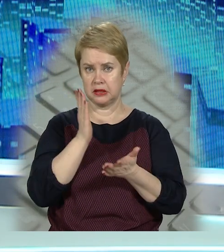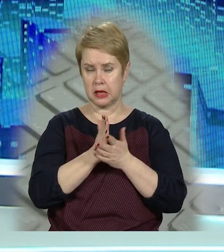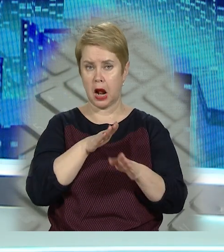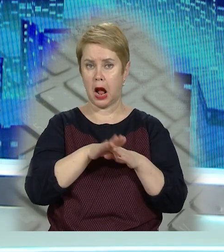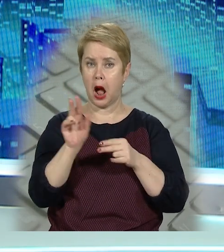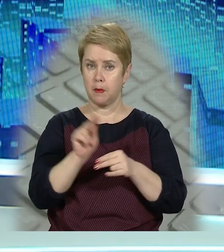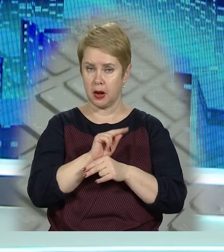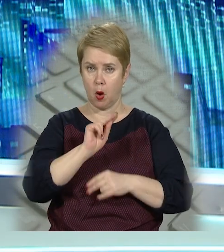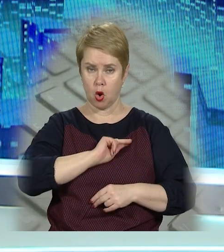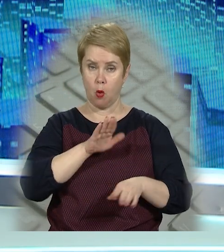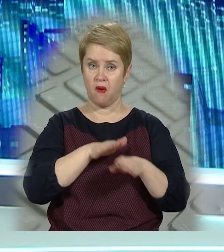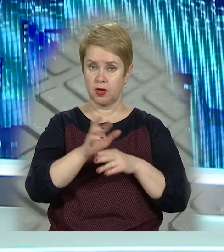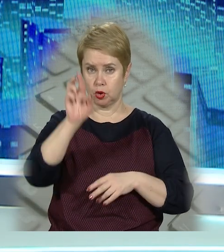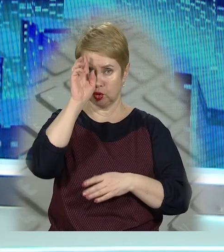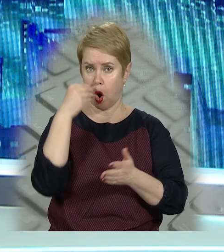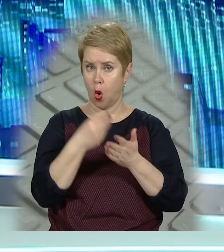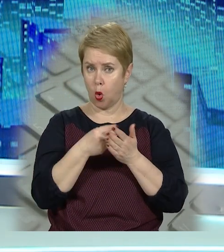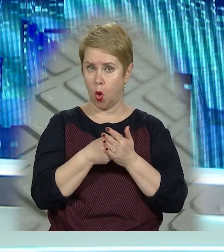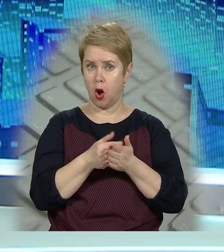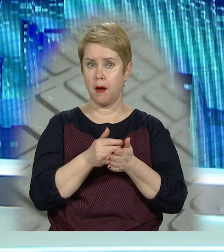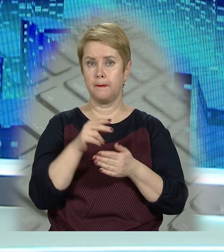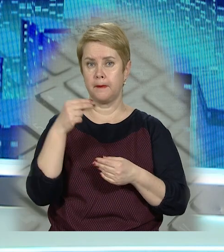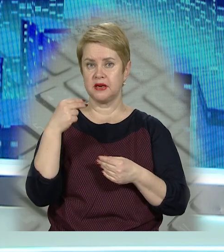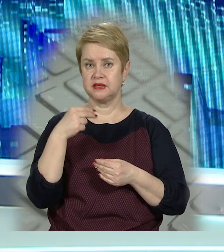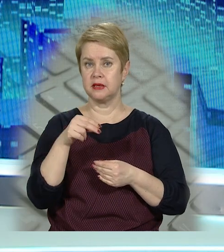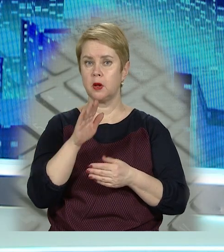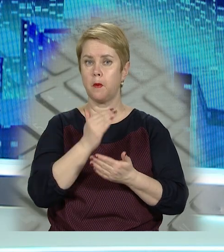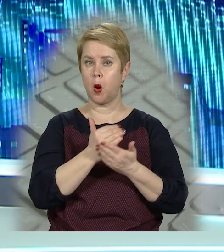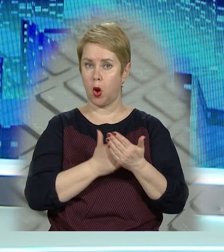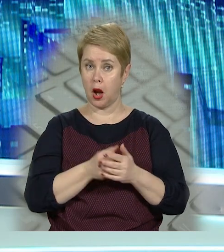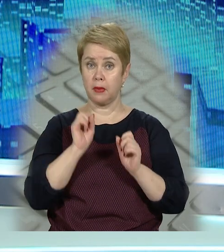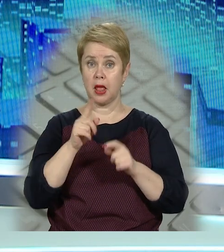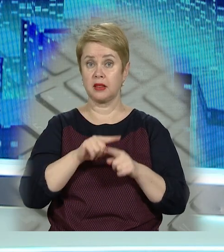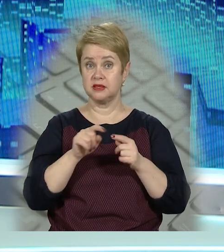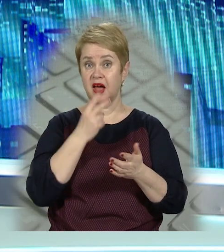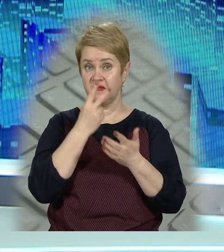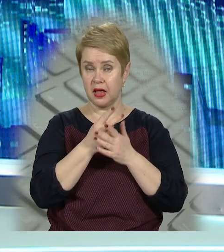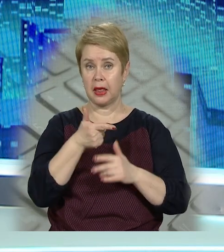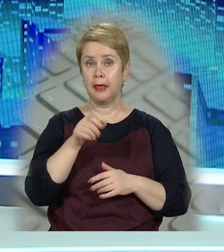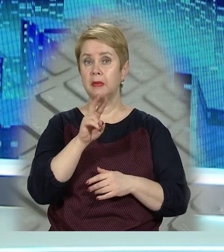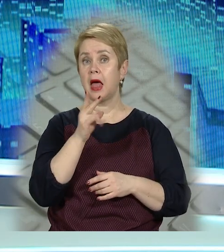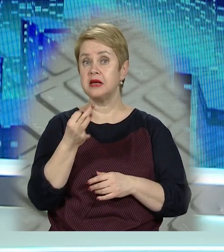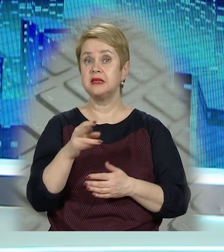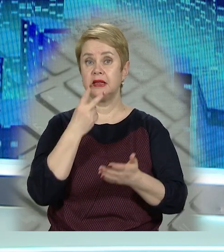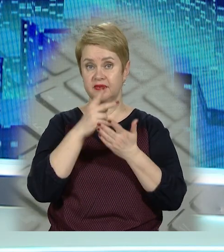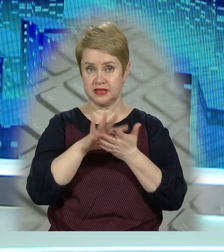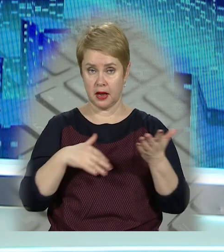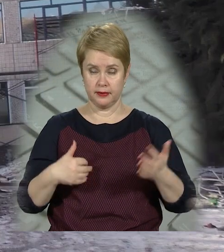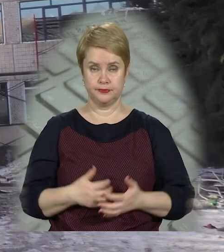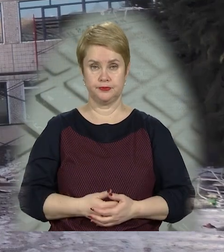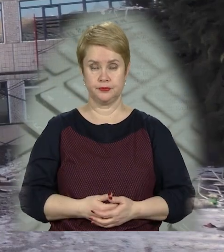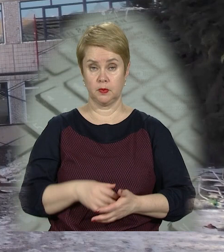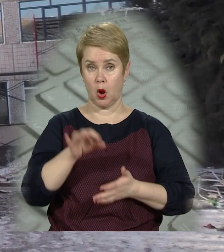капремонт. Роботи виконують державним коштом у рамках президентської програми. Як незабаром виглядатиме гімназія – дивіться далі.